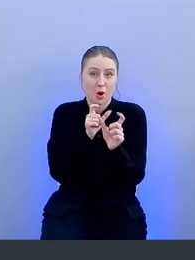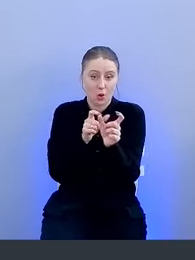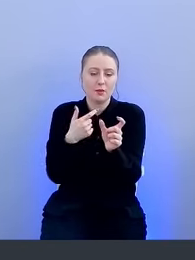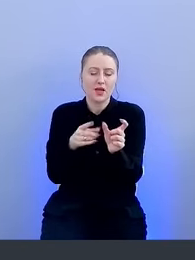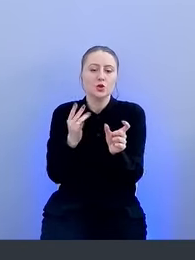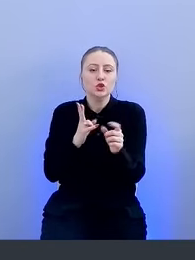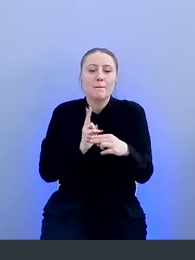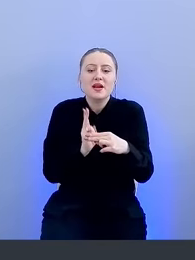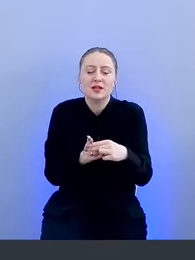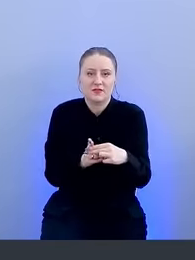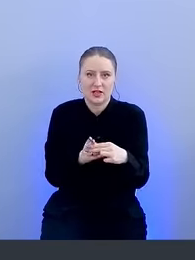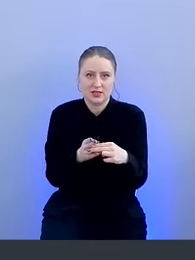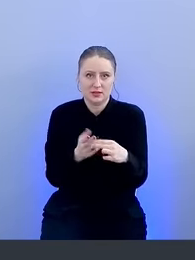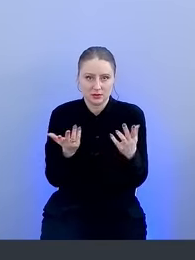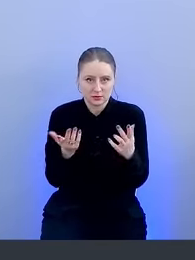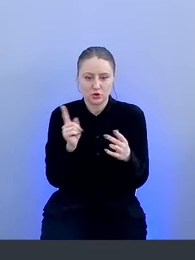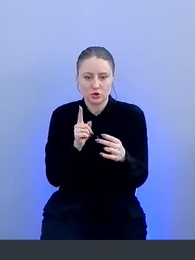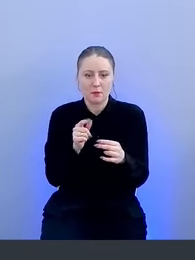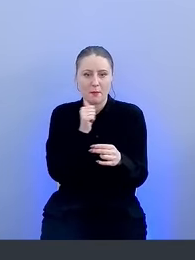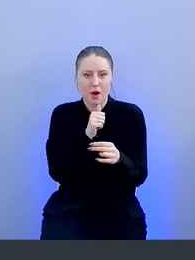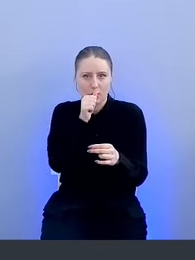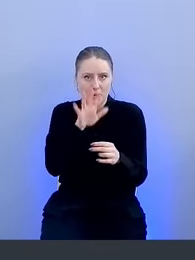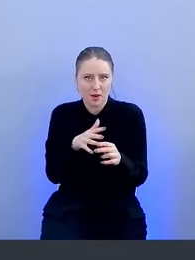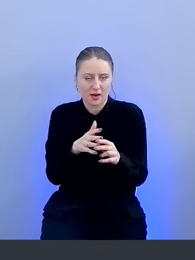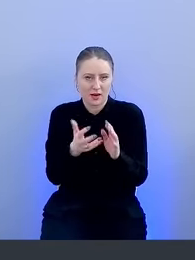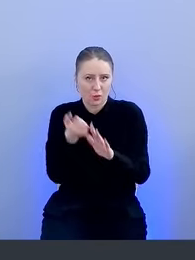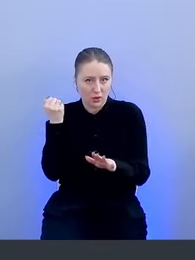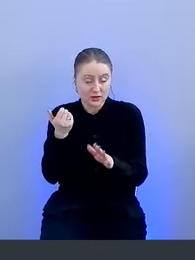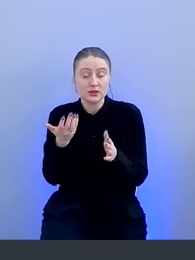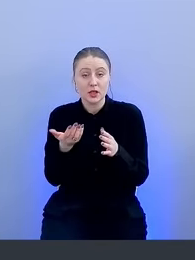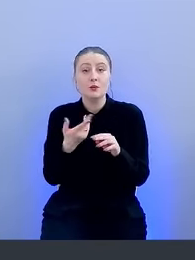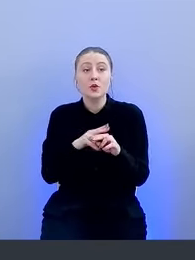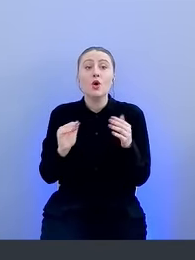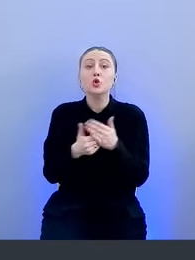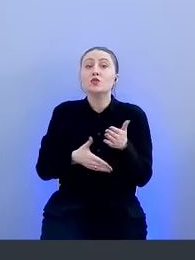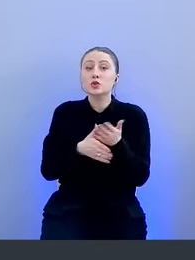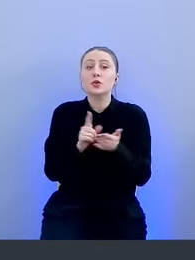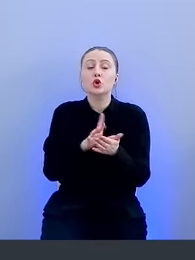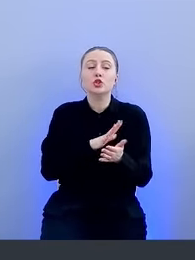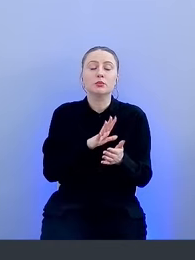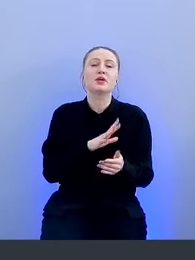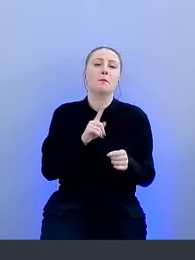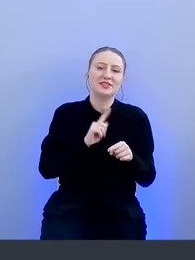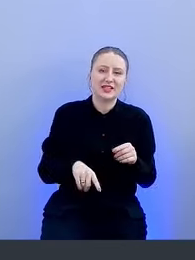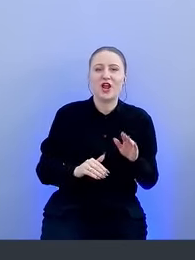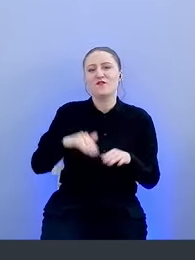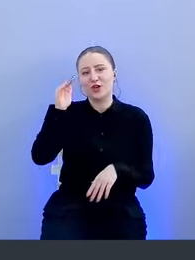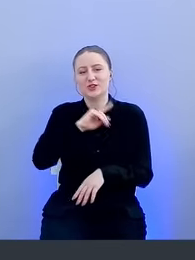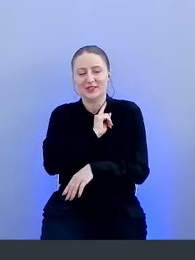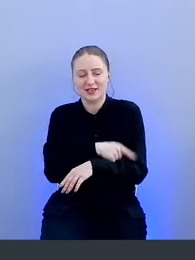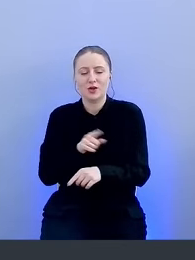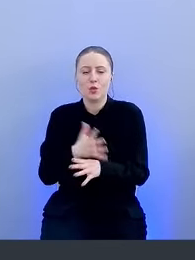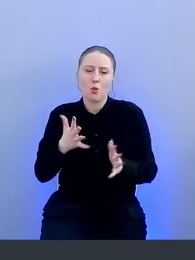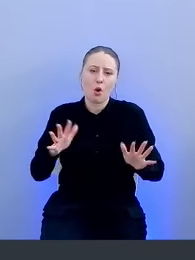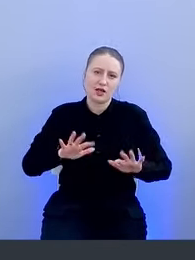компроментацию пользователя. Новый инструмент должен быть быстрее, выше, сильнее, более автоматизированный. Он